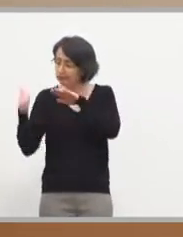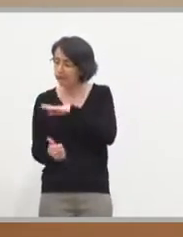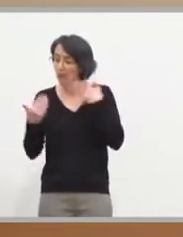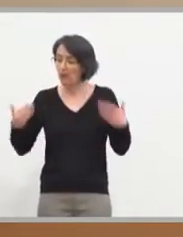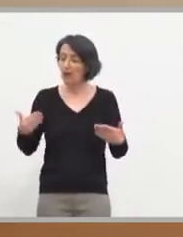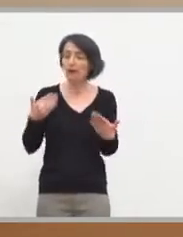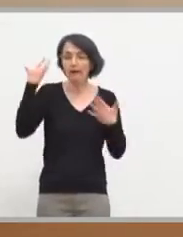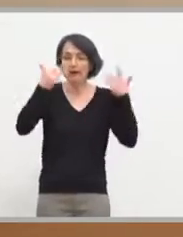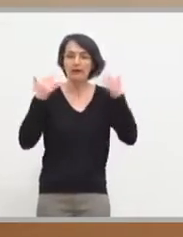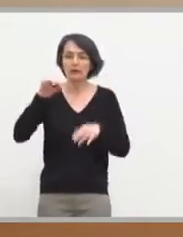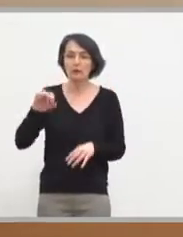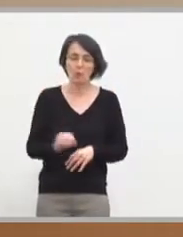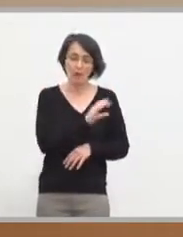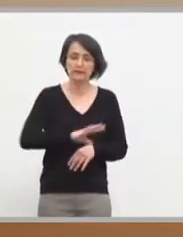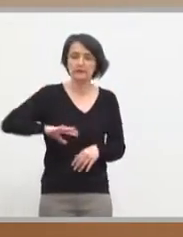alors je vous remercie quand même.